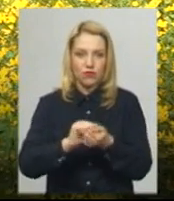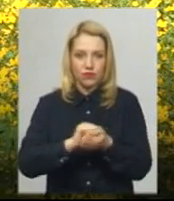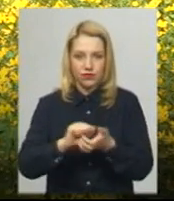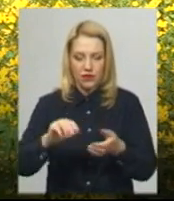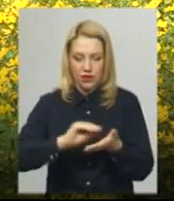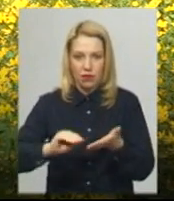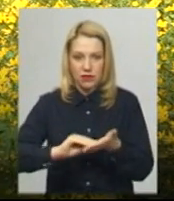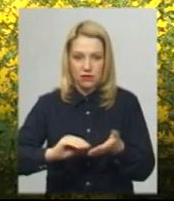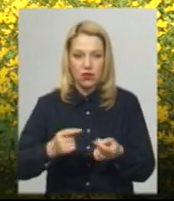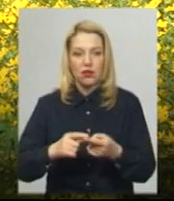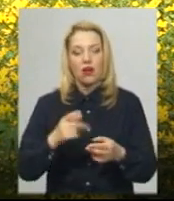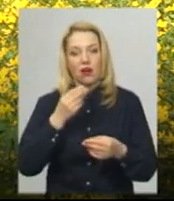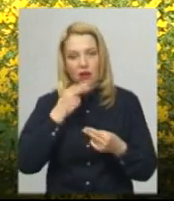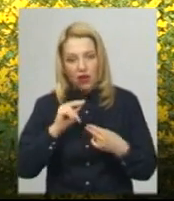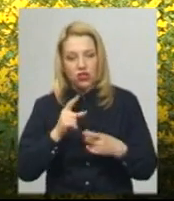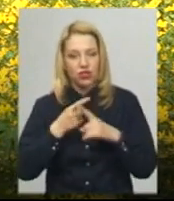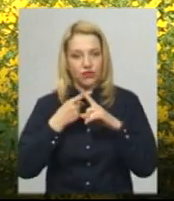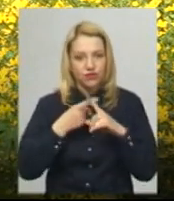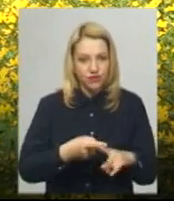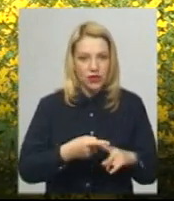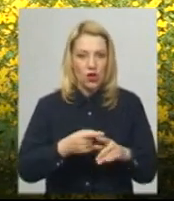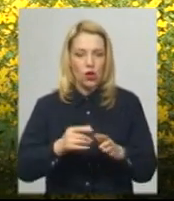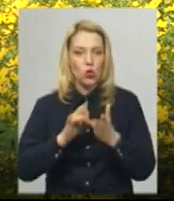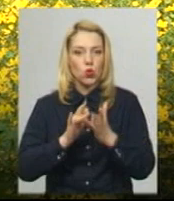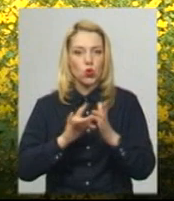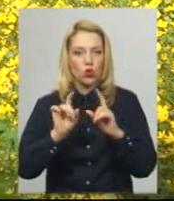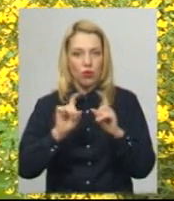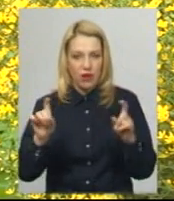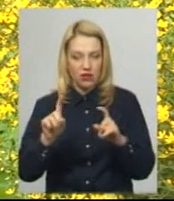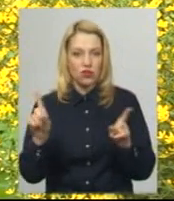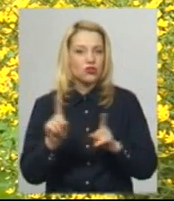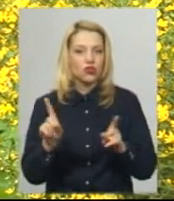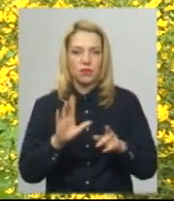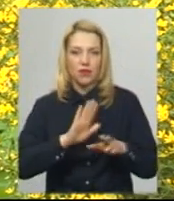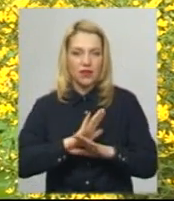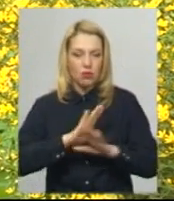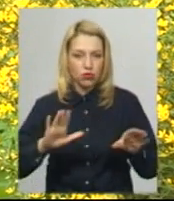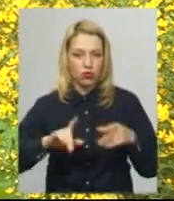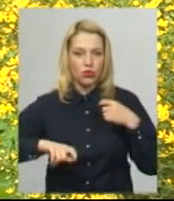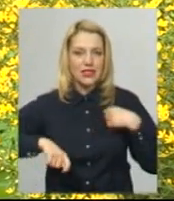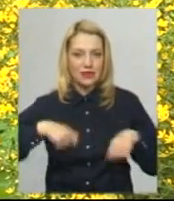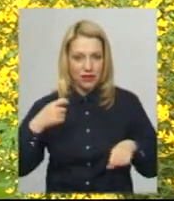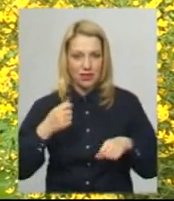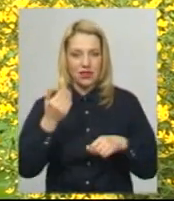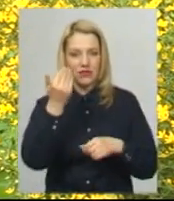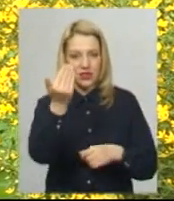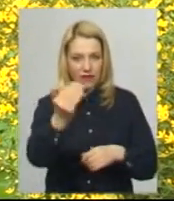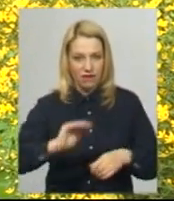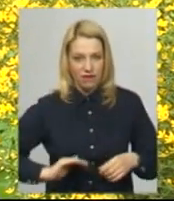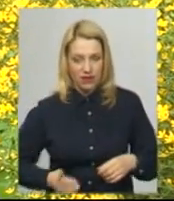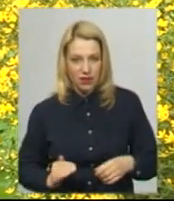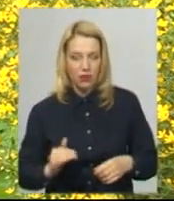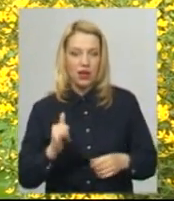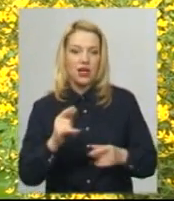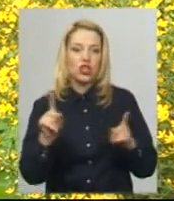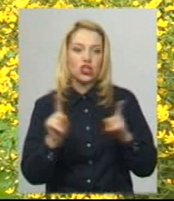компроміс з туроператором, щоб не завдавати збитків туроператору. Це по-перше. по